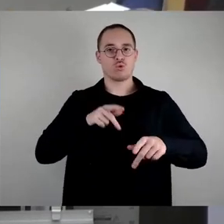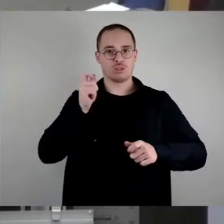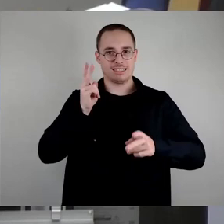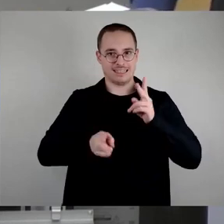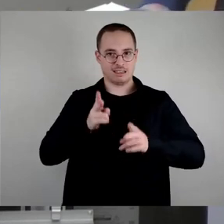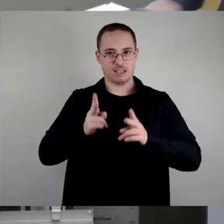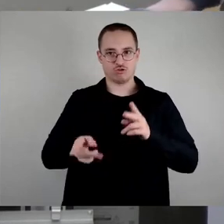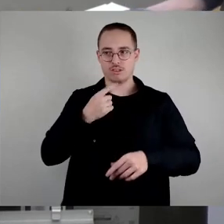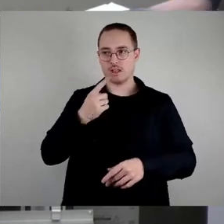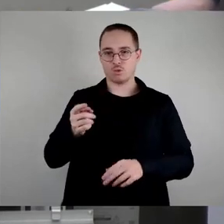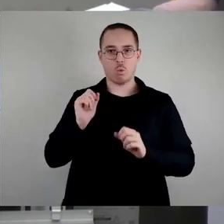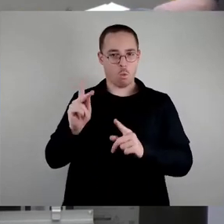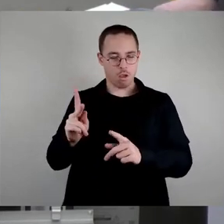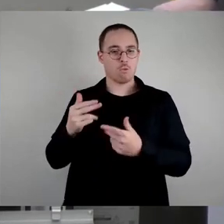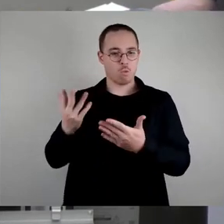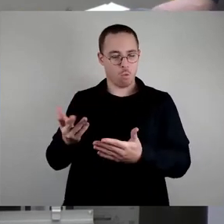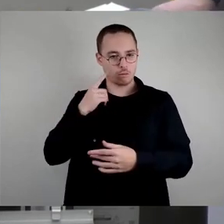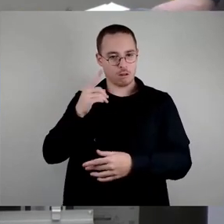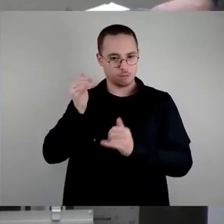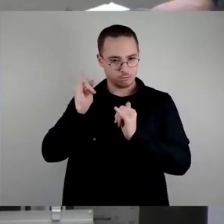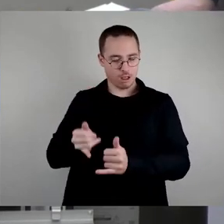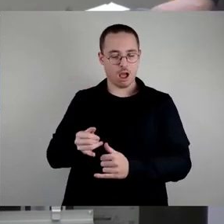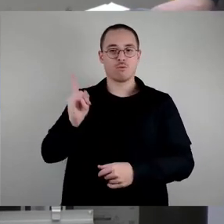Bundesverfassungsgericht und wer weiß, was da rauskommt.